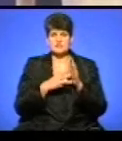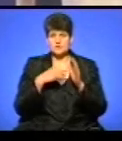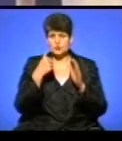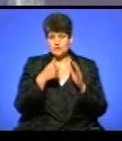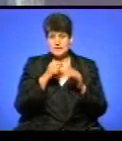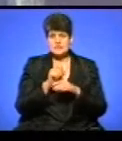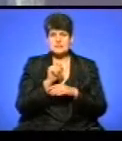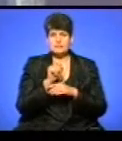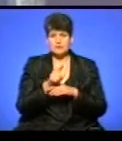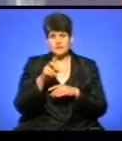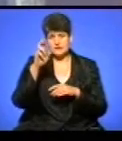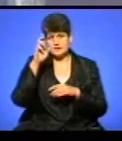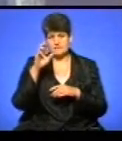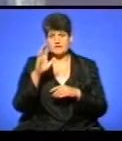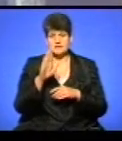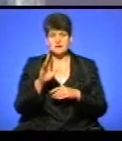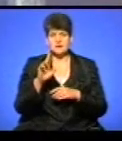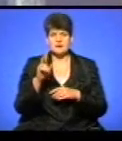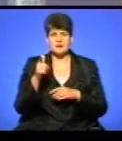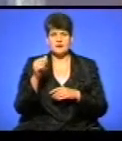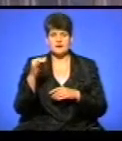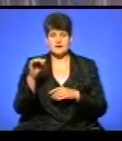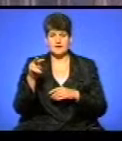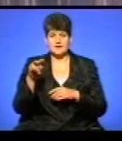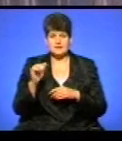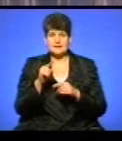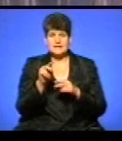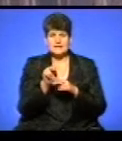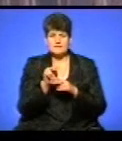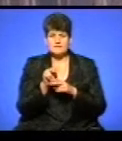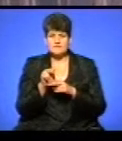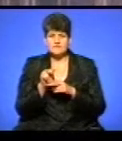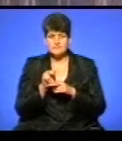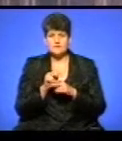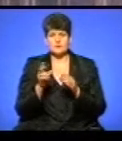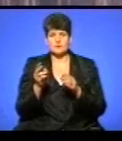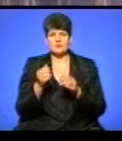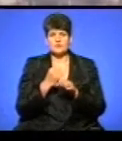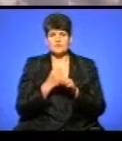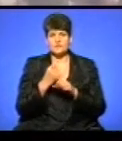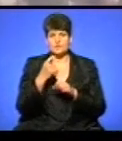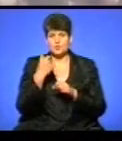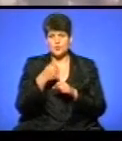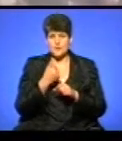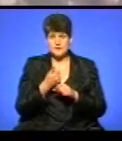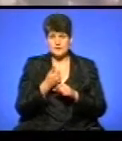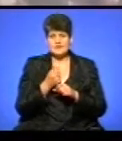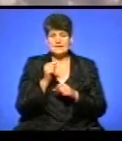на замовлення князя Владислава Ягайла. Над їх відновленням реставратори працювали майже 100 років. Їх